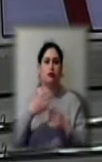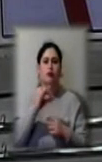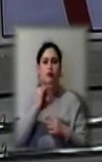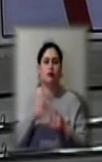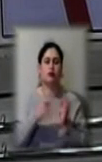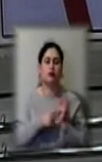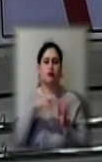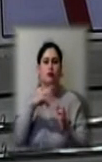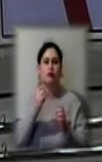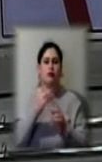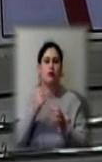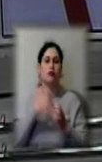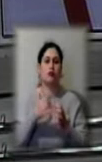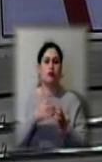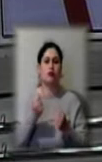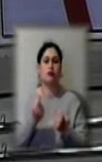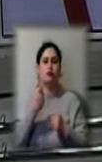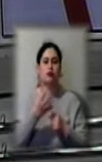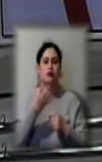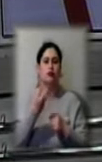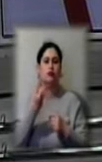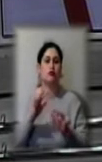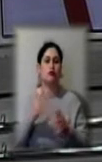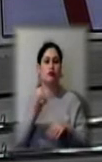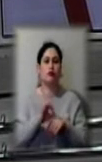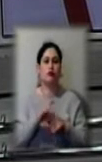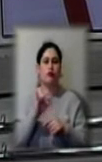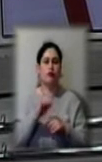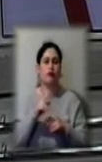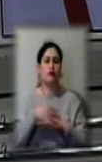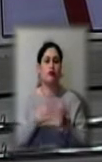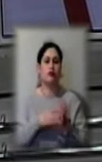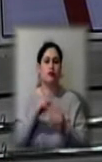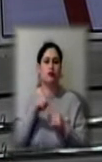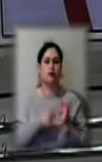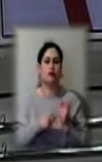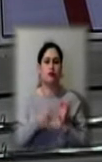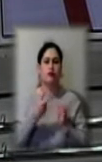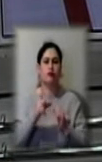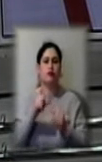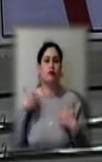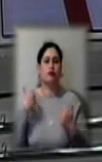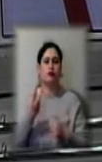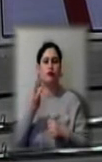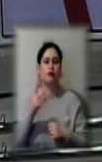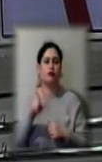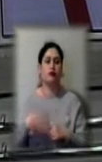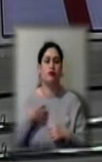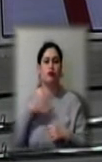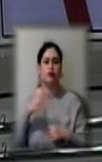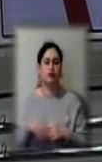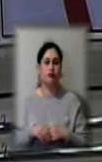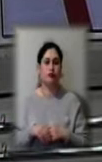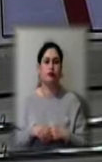Херсонщині підтверджено 143 випадки коронавірусної інфекції, з них 62 людини одужали, два випадки виявилися летальними.